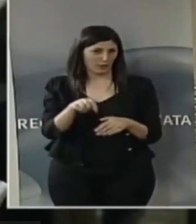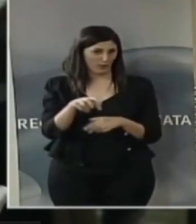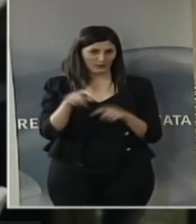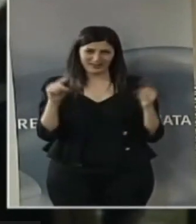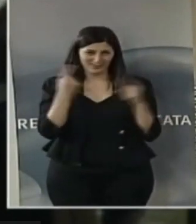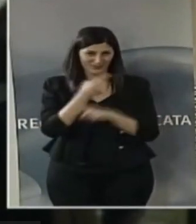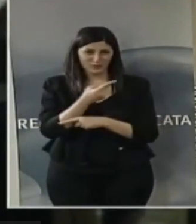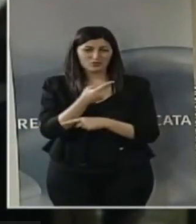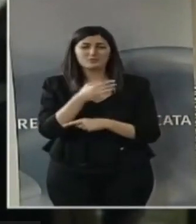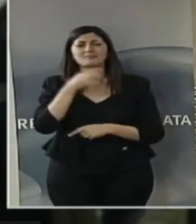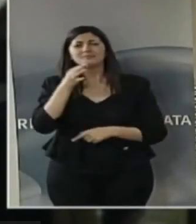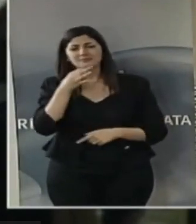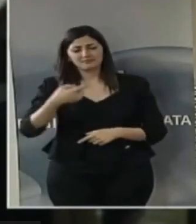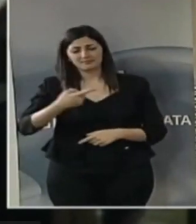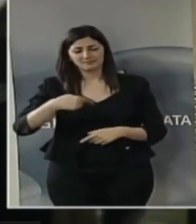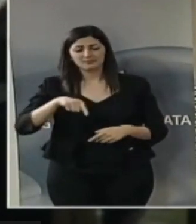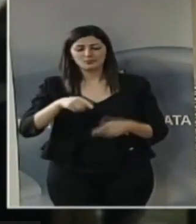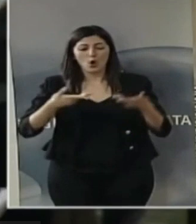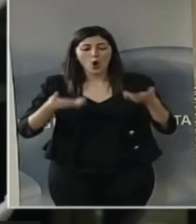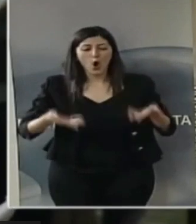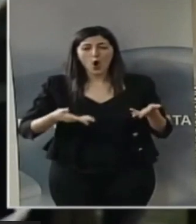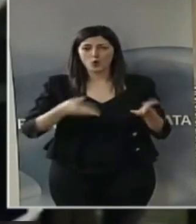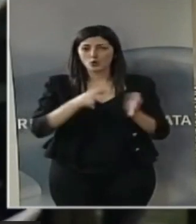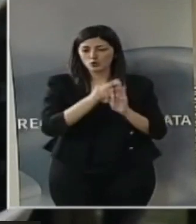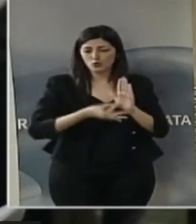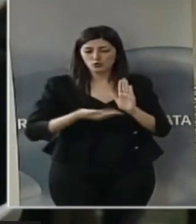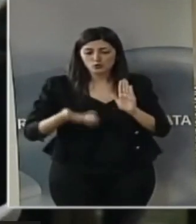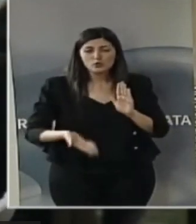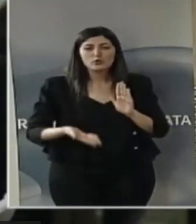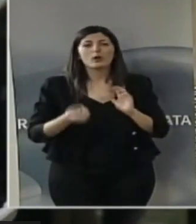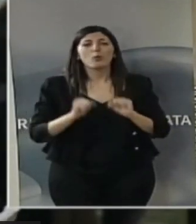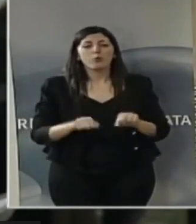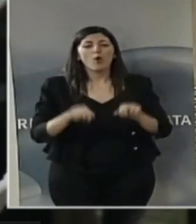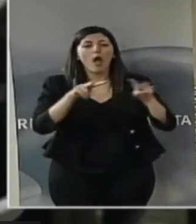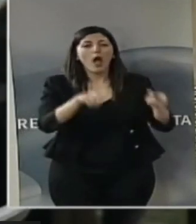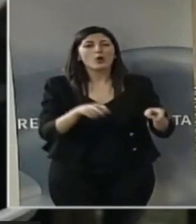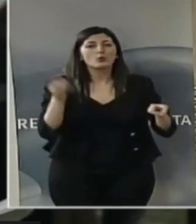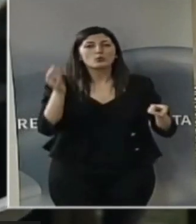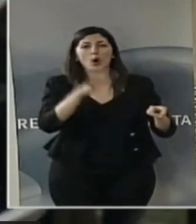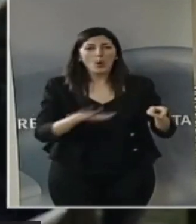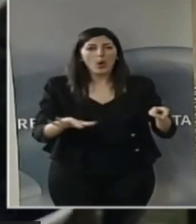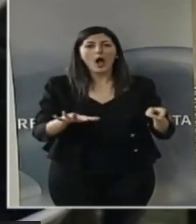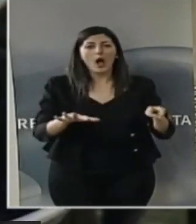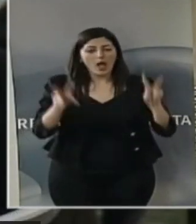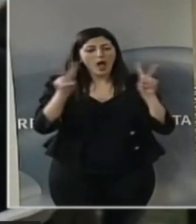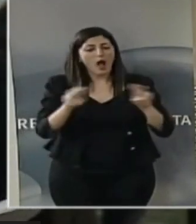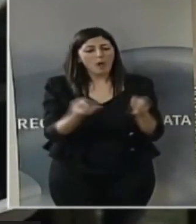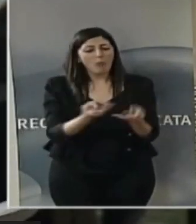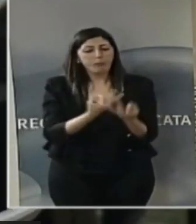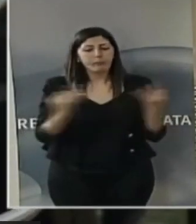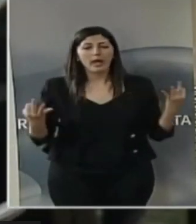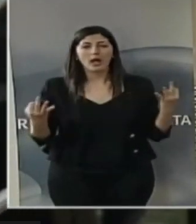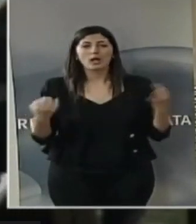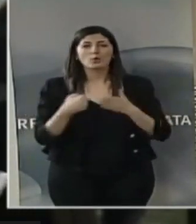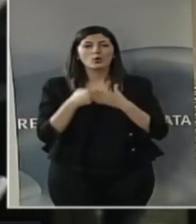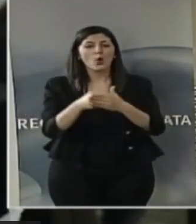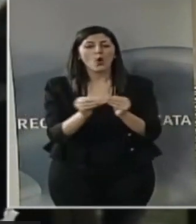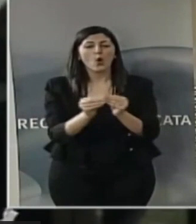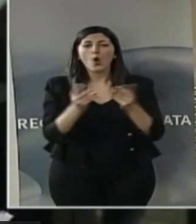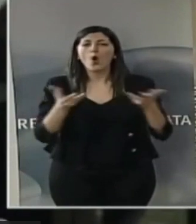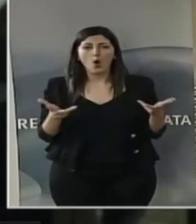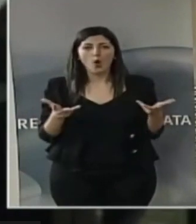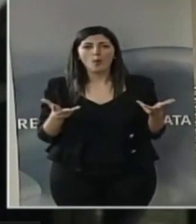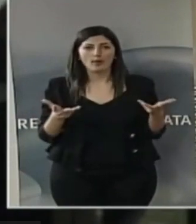fare una bella analisi, diciamo oggi, di quello che è l'agricoltura lucana, di come viene sostenuta e soprattutto